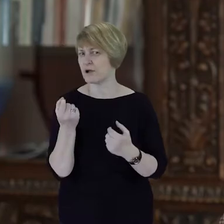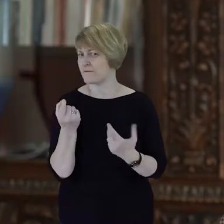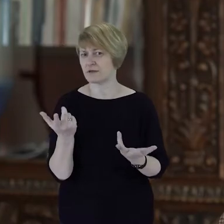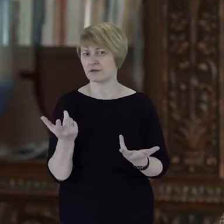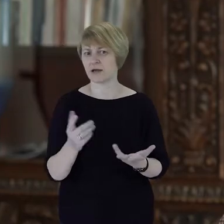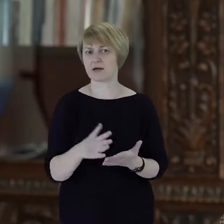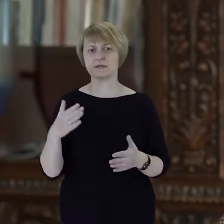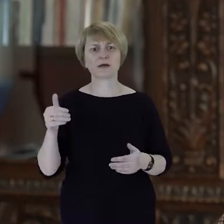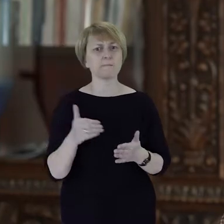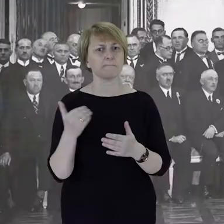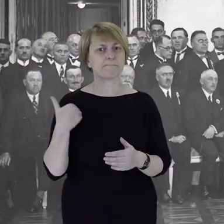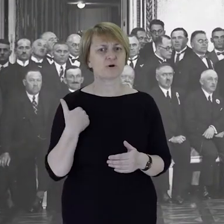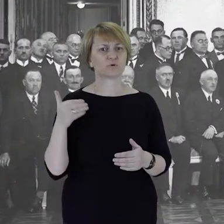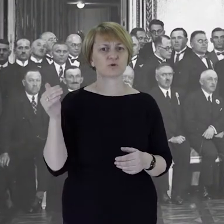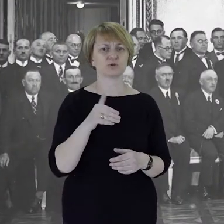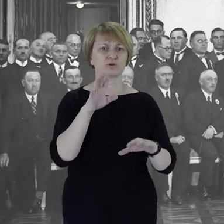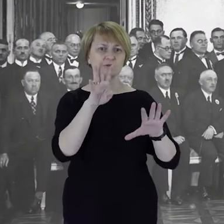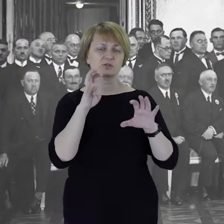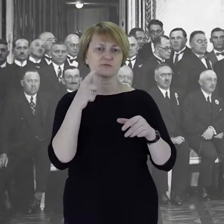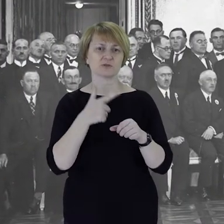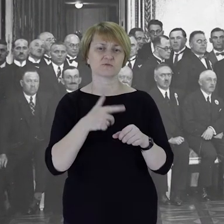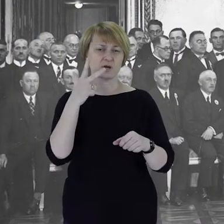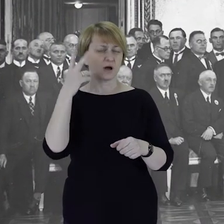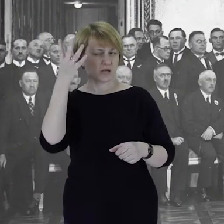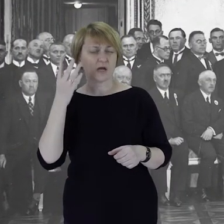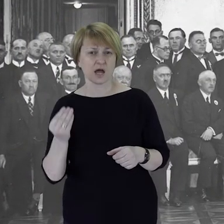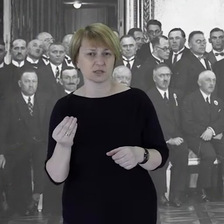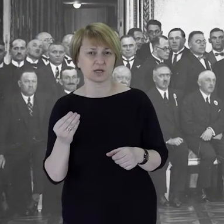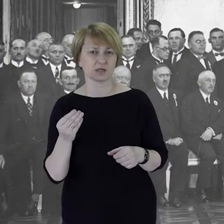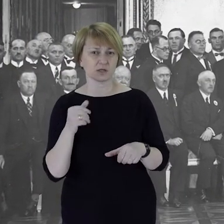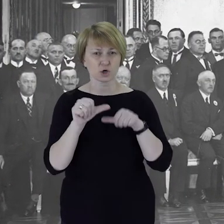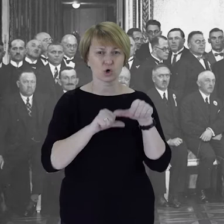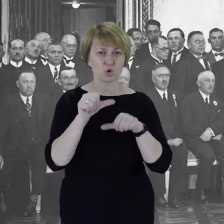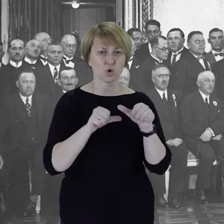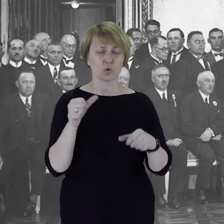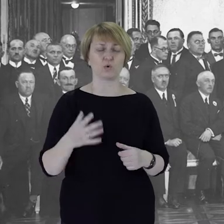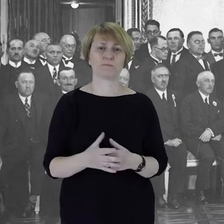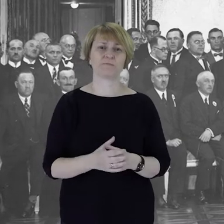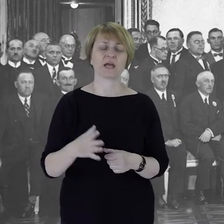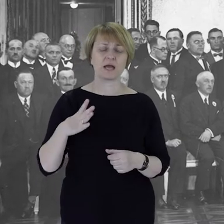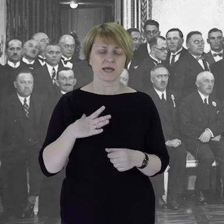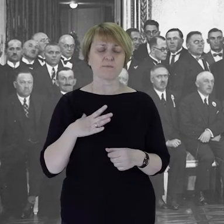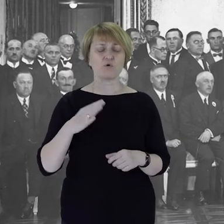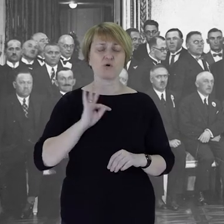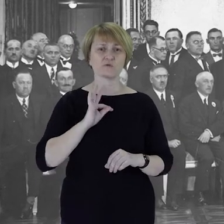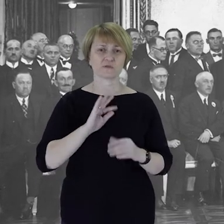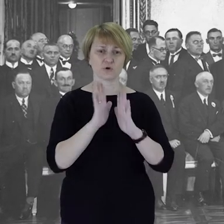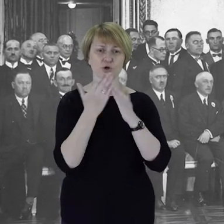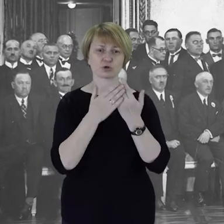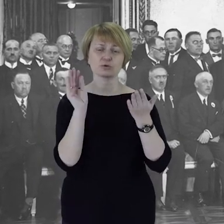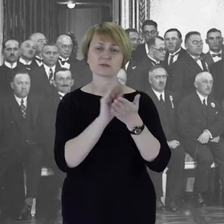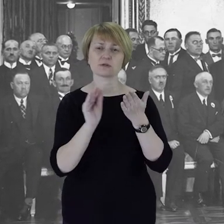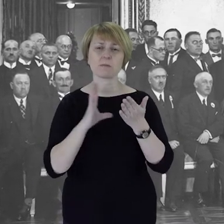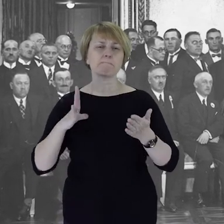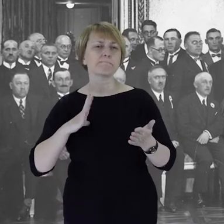To był 1923 rok, jesień chyba 1923 roku, pisałem o tym w swojej książce. To